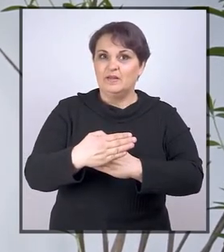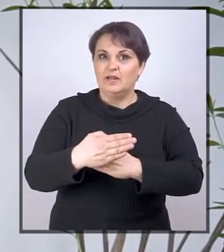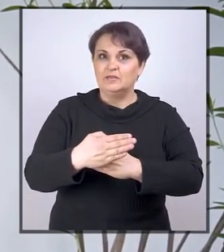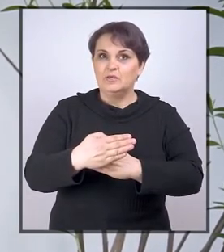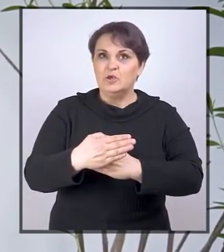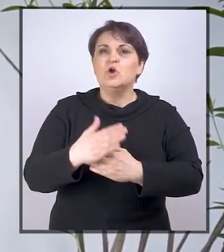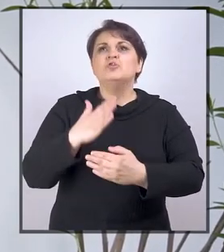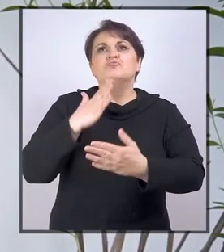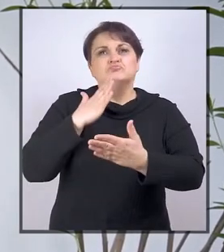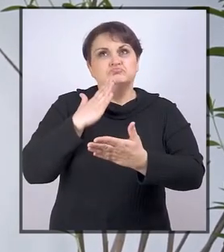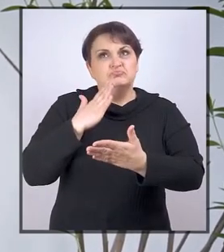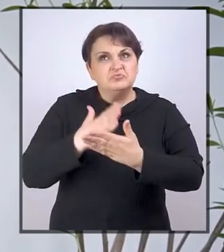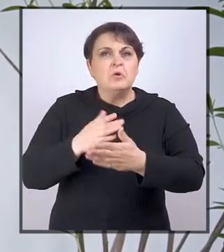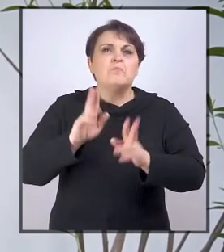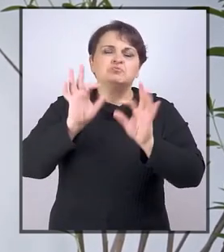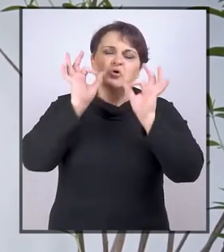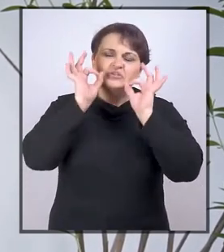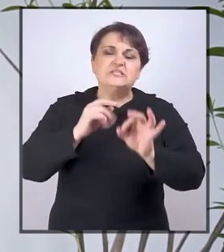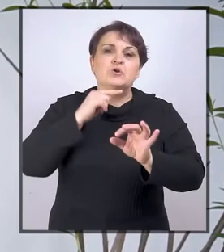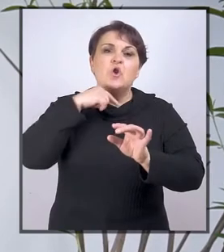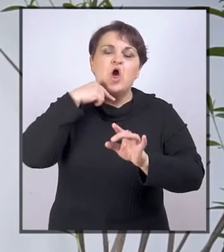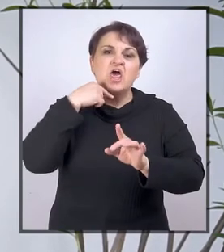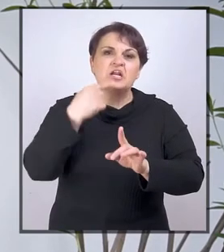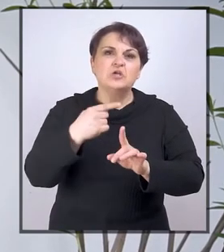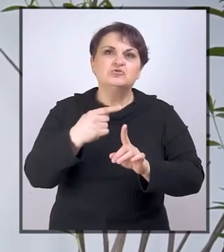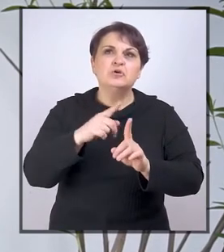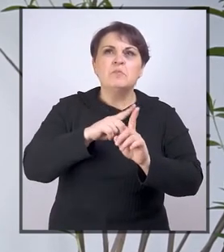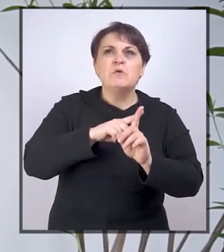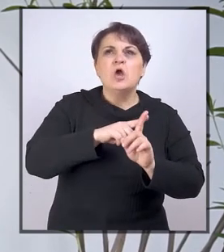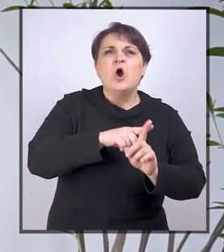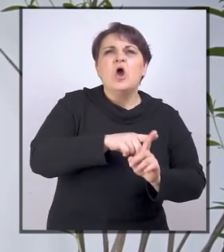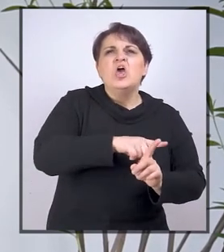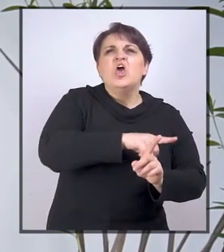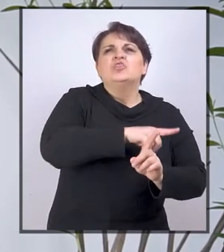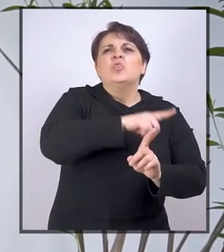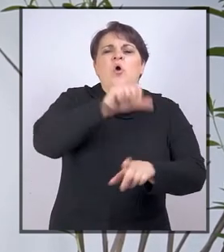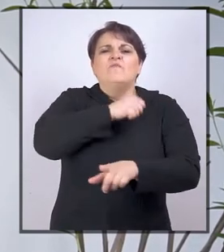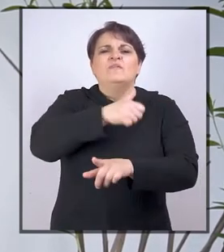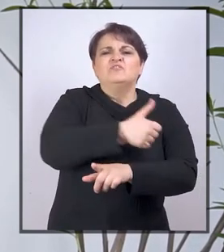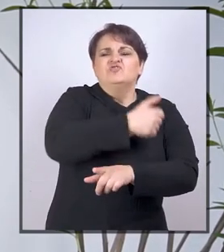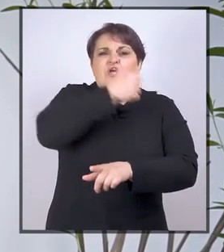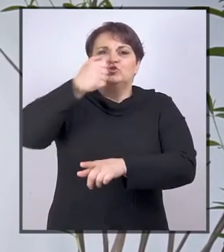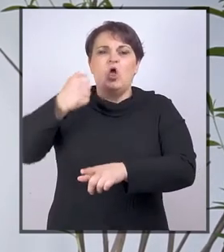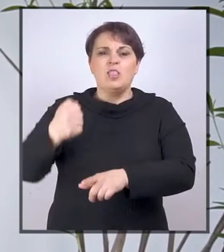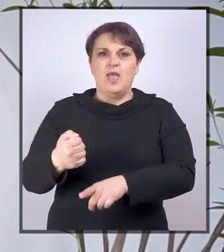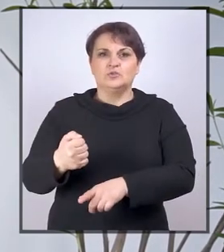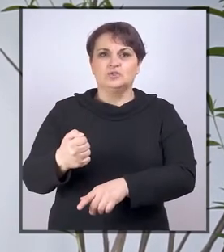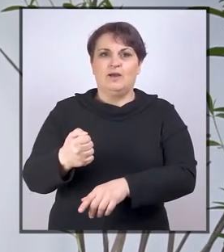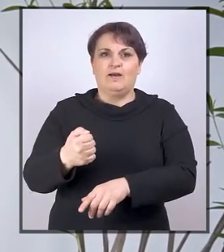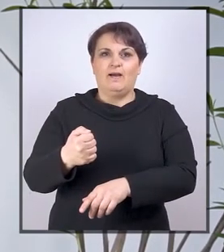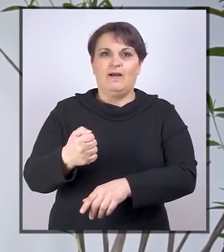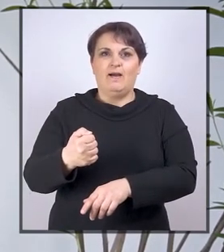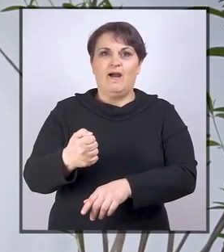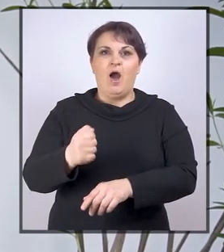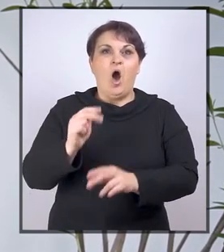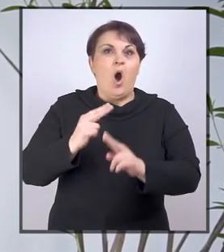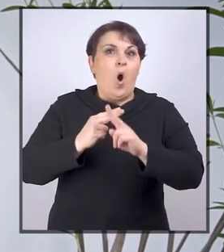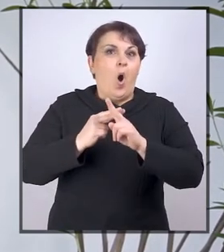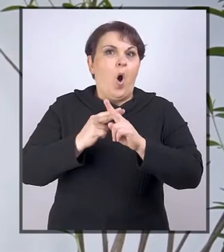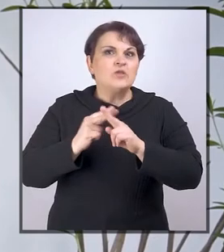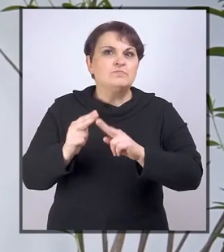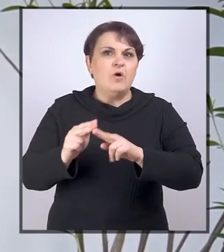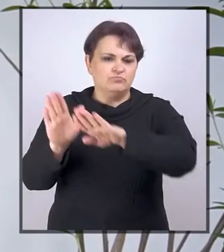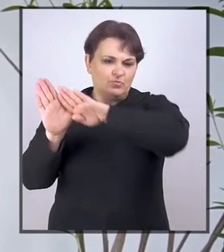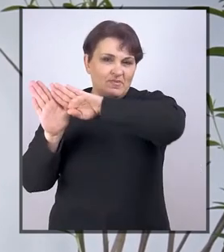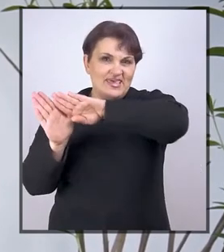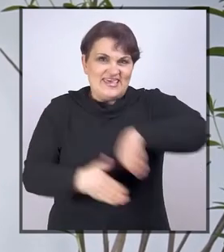dešavala se možemo sigurno reći tokom više stoljeća. Od